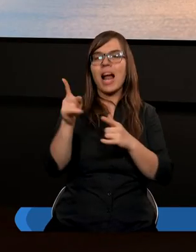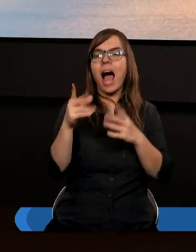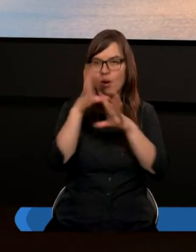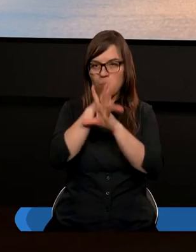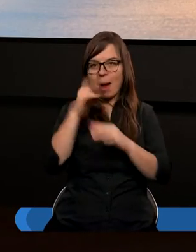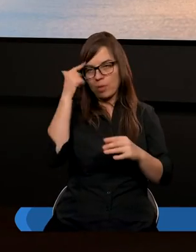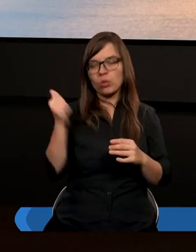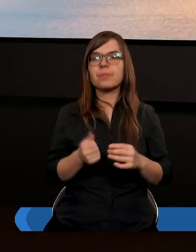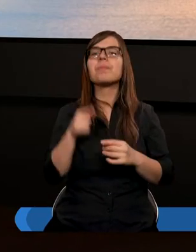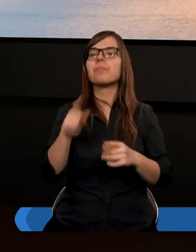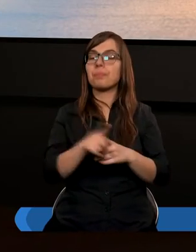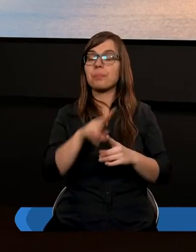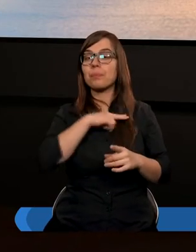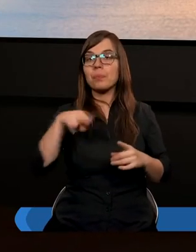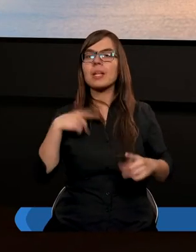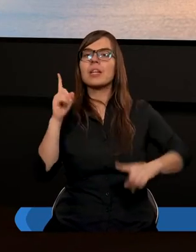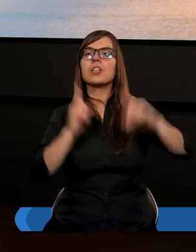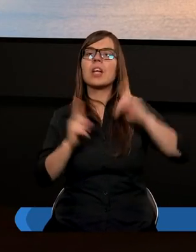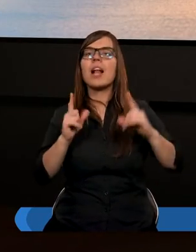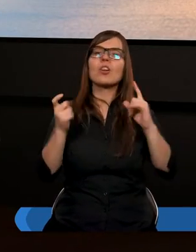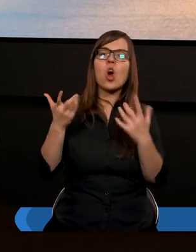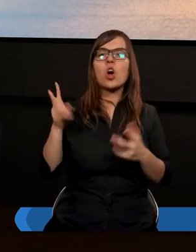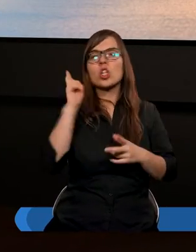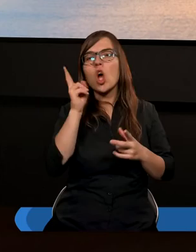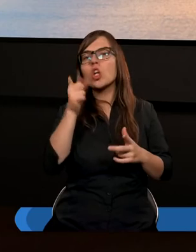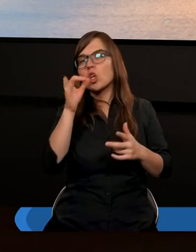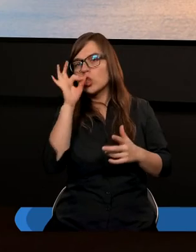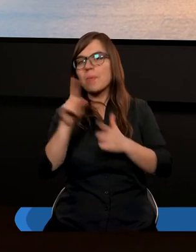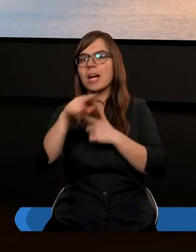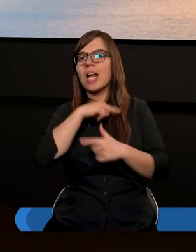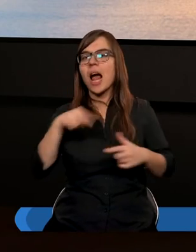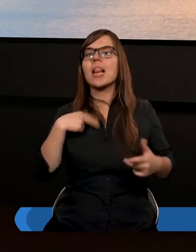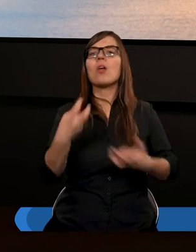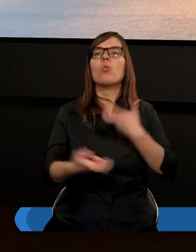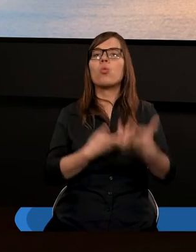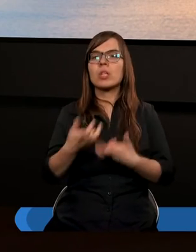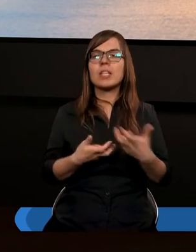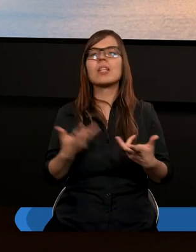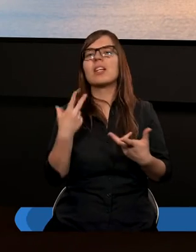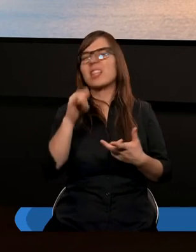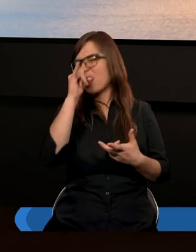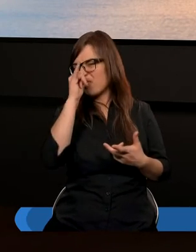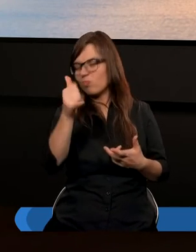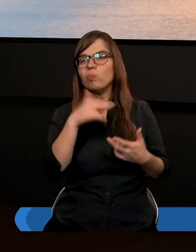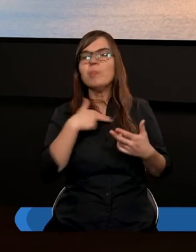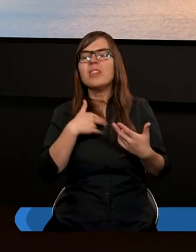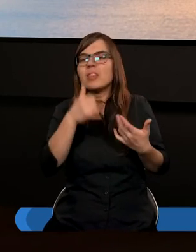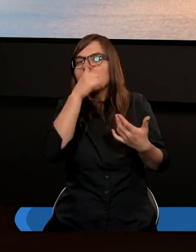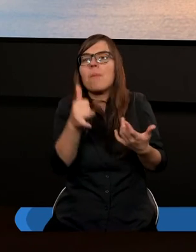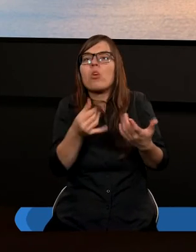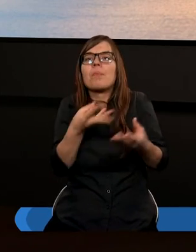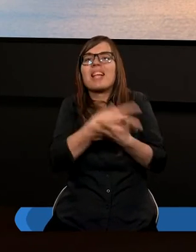To jest tak, jak my czasem ktoś coś dobrego dla nas uczyni i nie potrafimy niczym